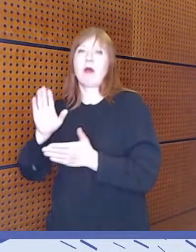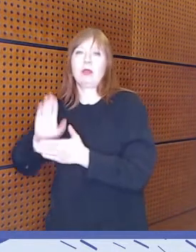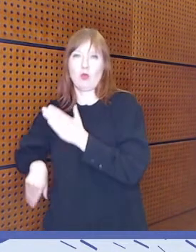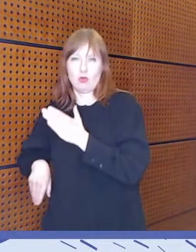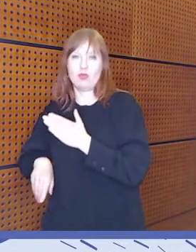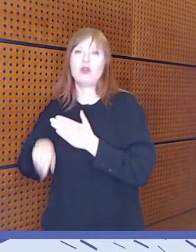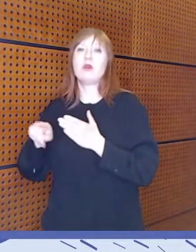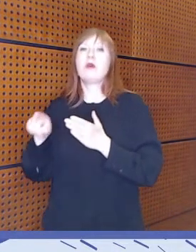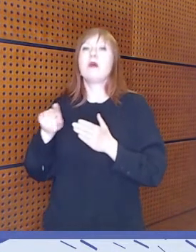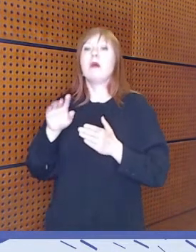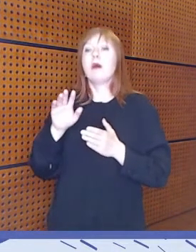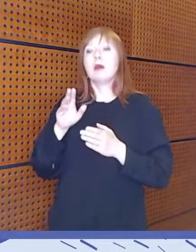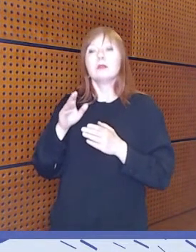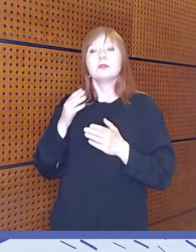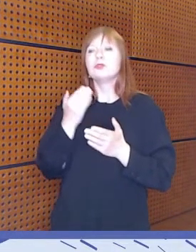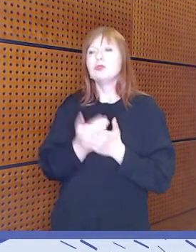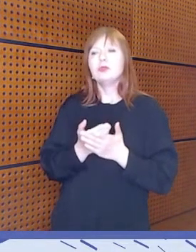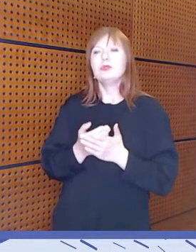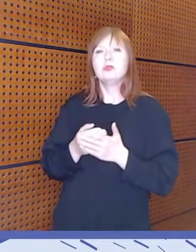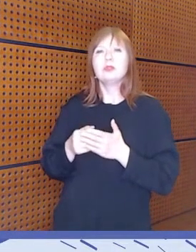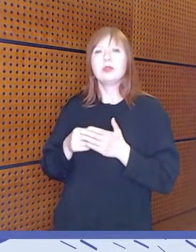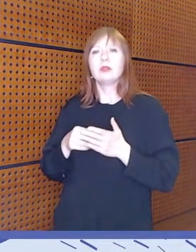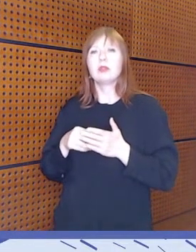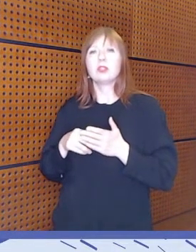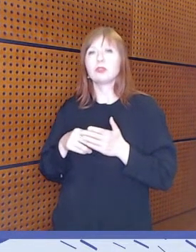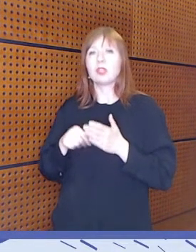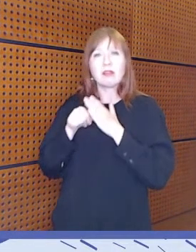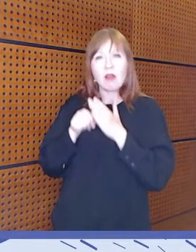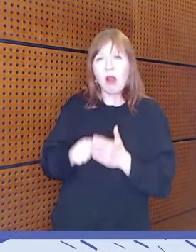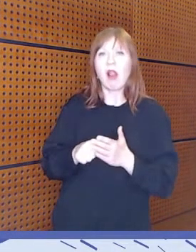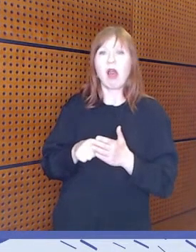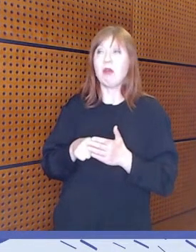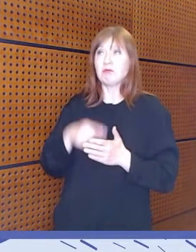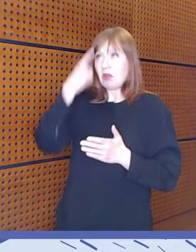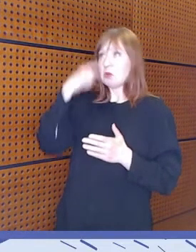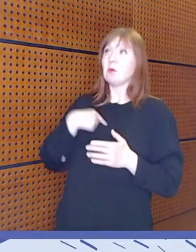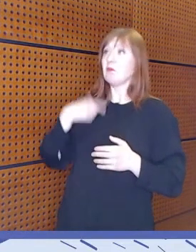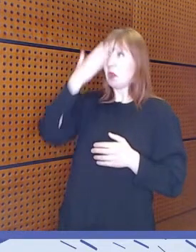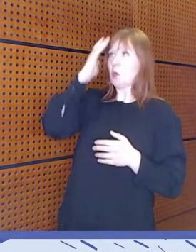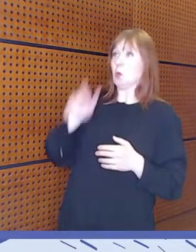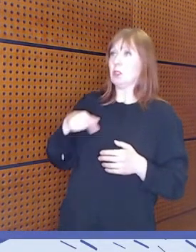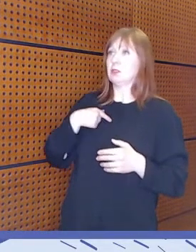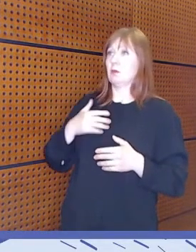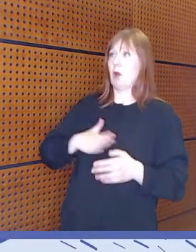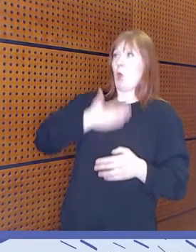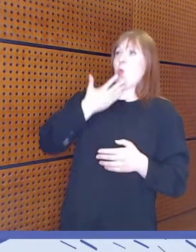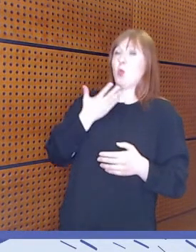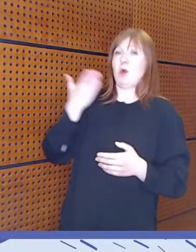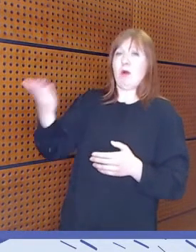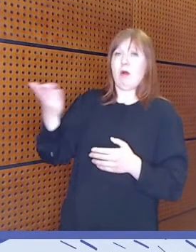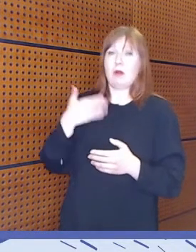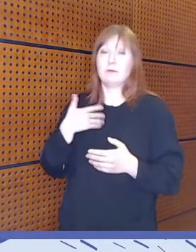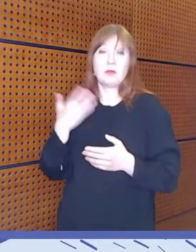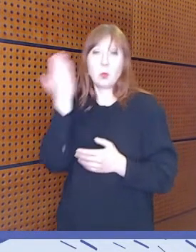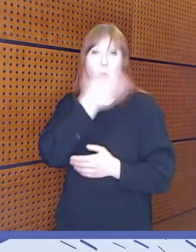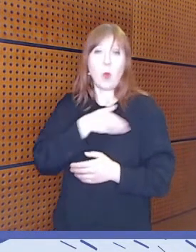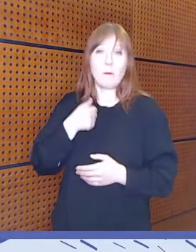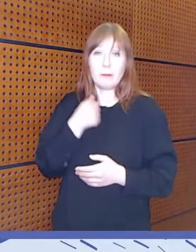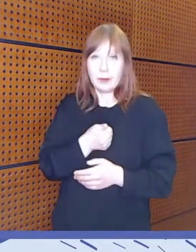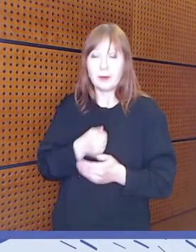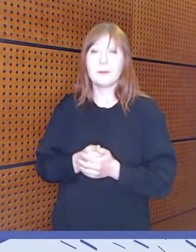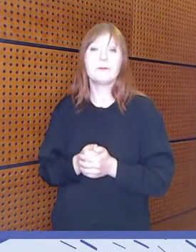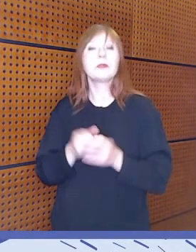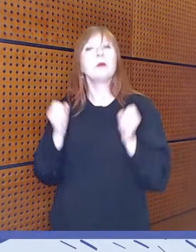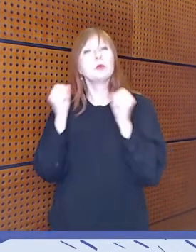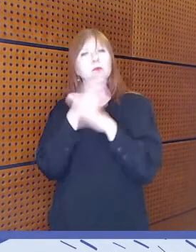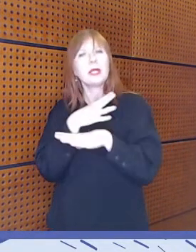kyvyttömyydestä tunnistaa loukkaavia kerronnan ja esittämisen tapoja. Myös nämä mediapalvelut